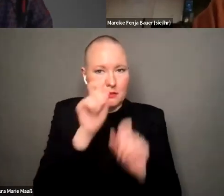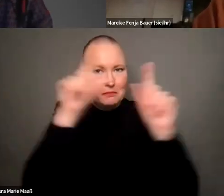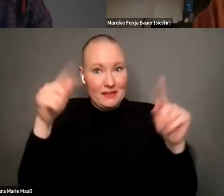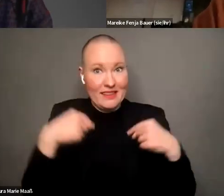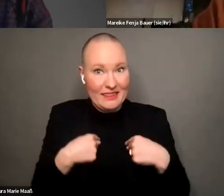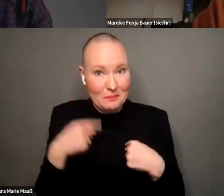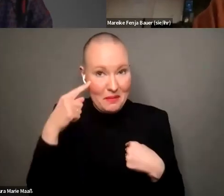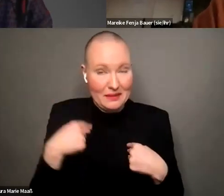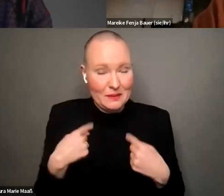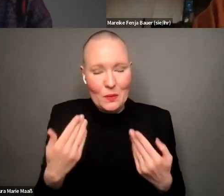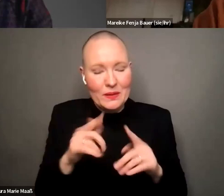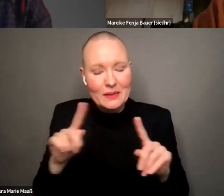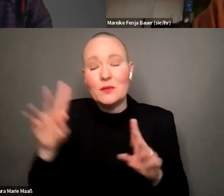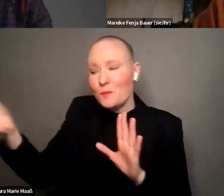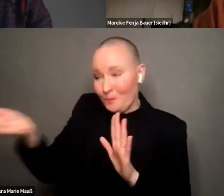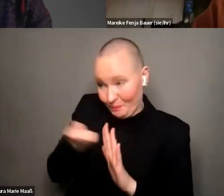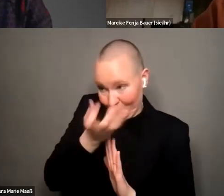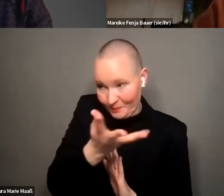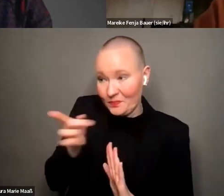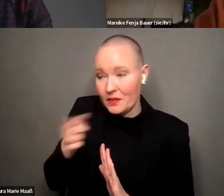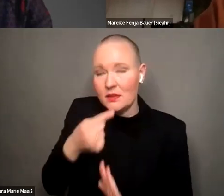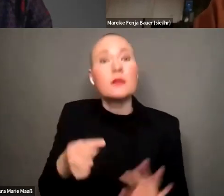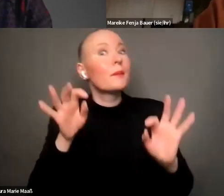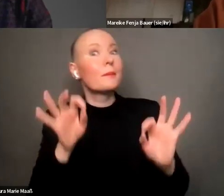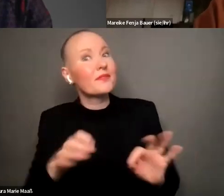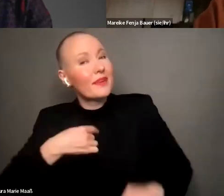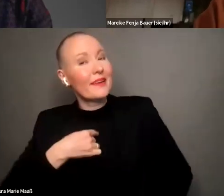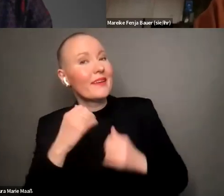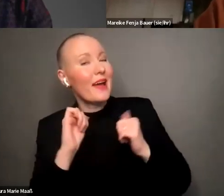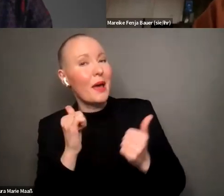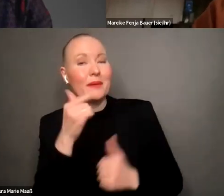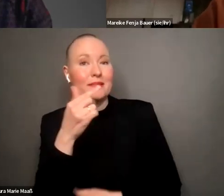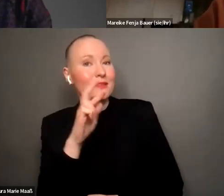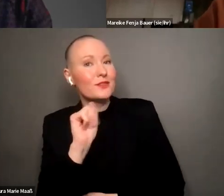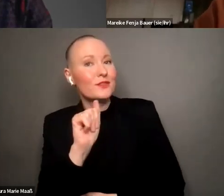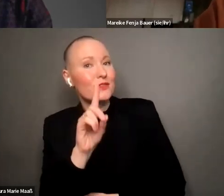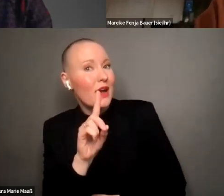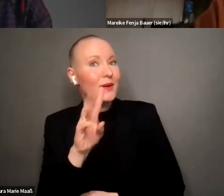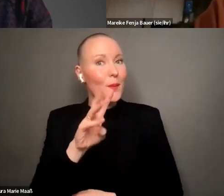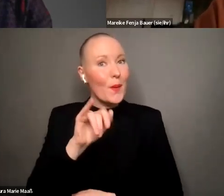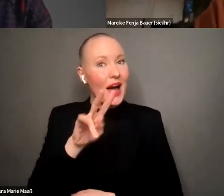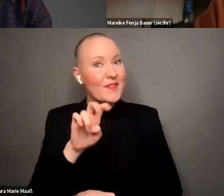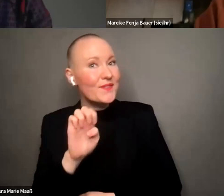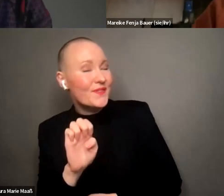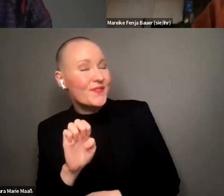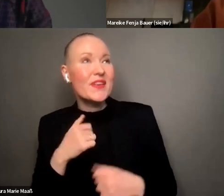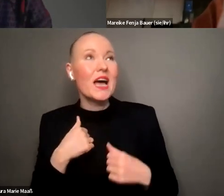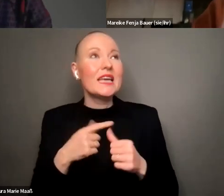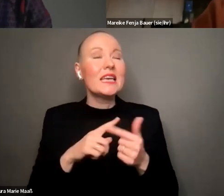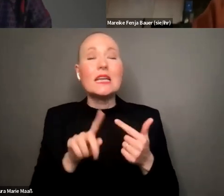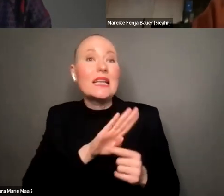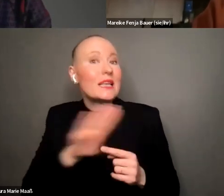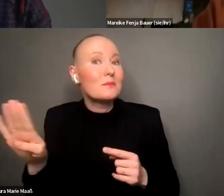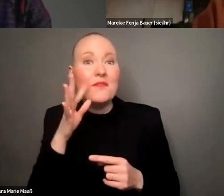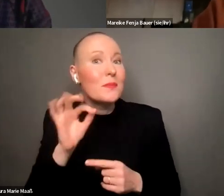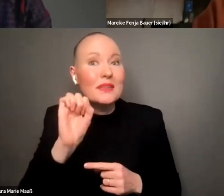erzählung ja seitdem ich als schwert wife lebe seitdem ich nicht mehr feministin bin seitdem ich nur noch